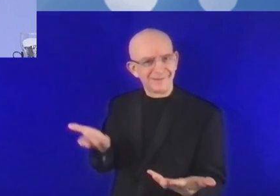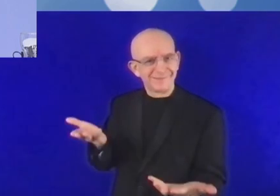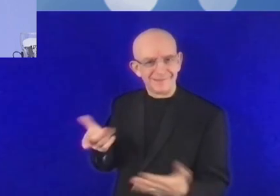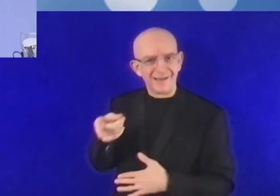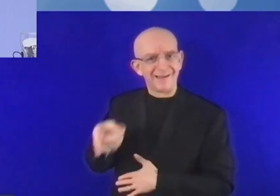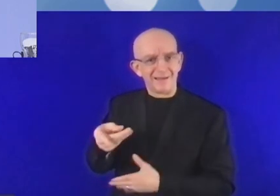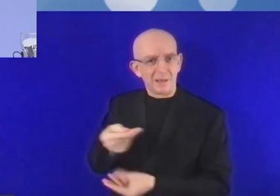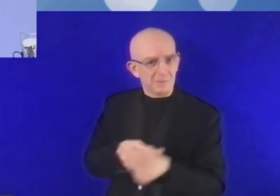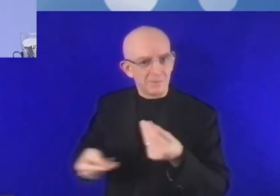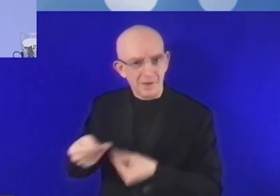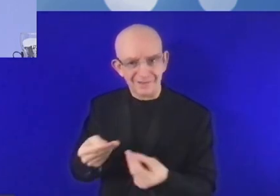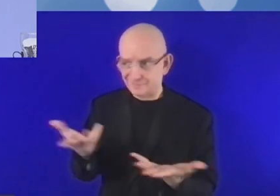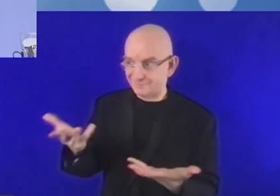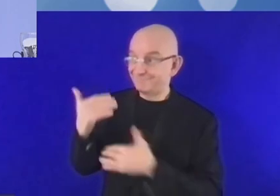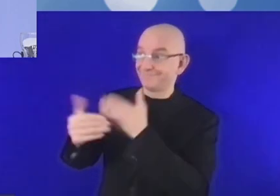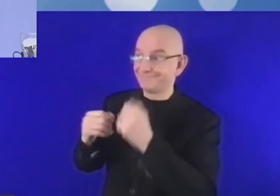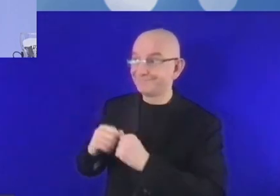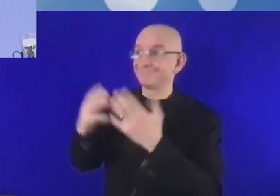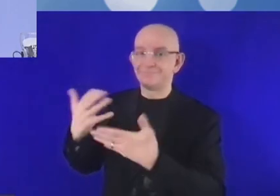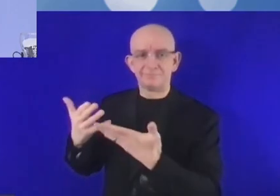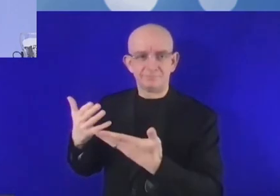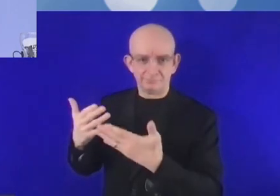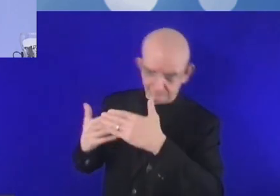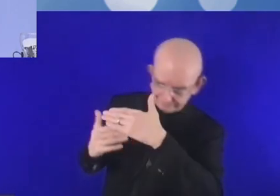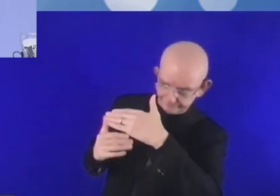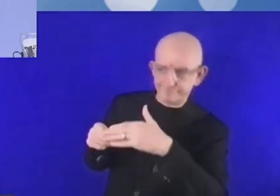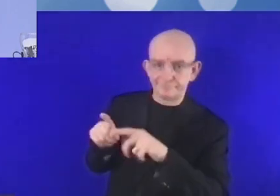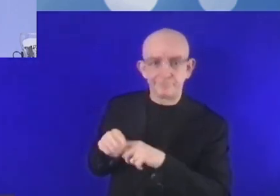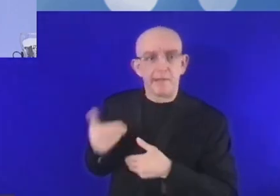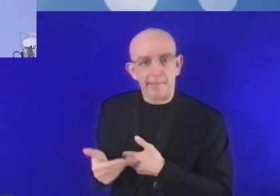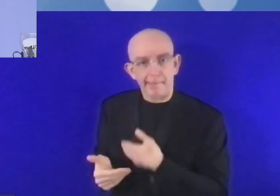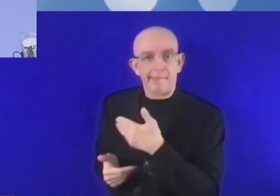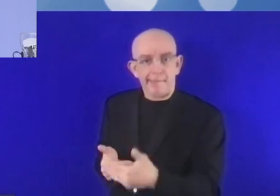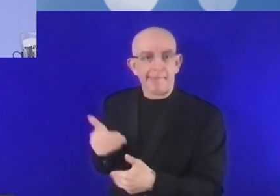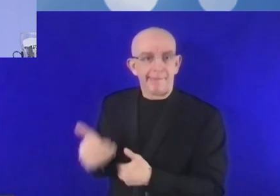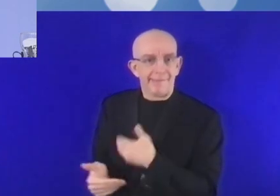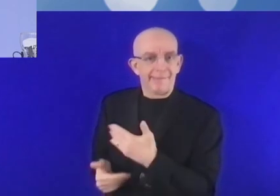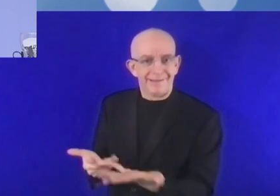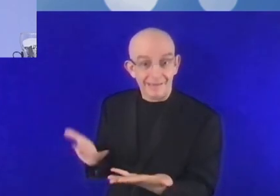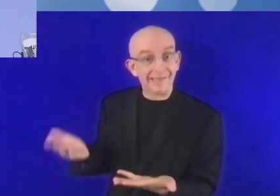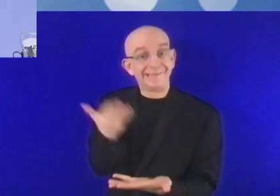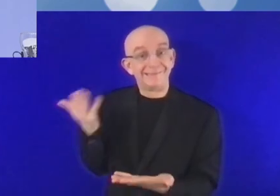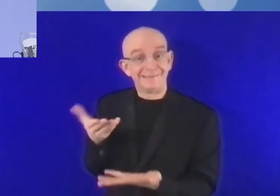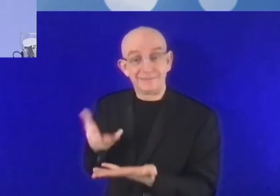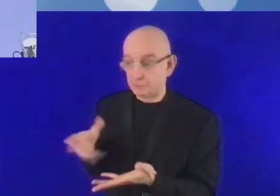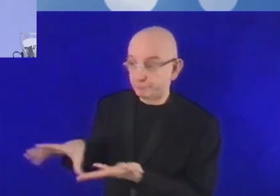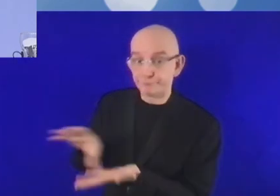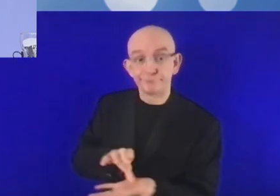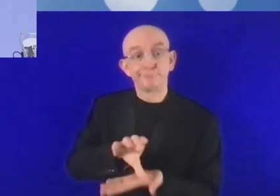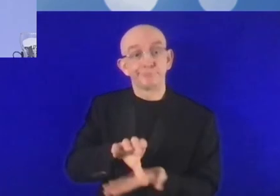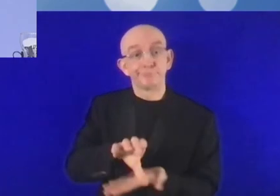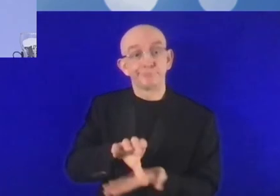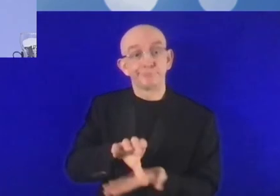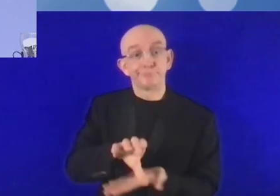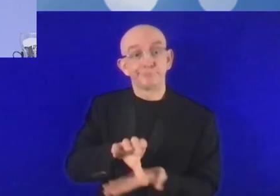entendu, sur ces marchés, sur les marchés qui n'appartiennent pas à ceux